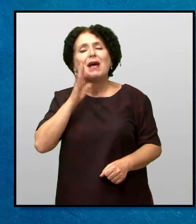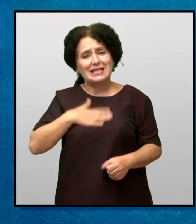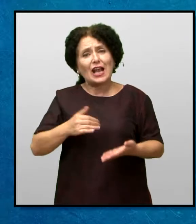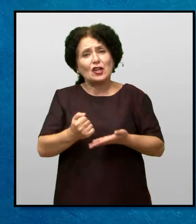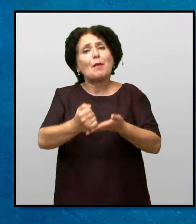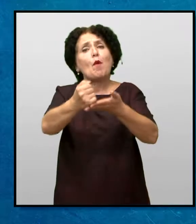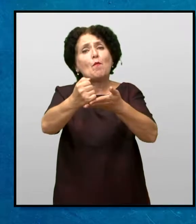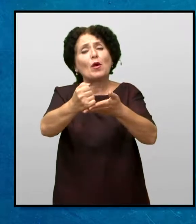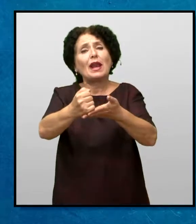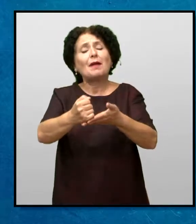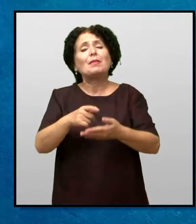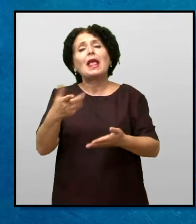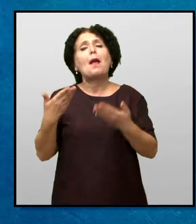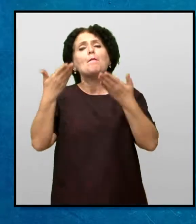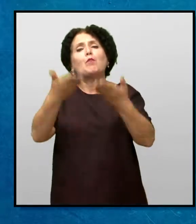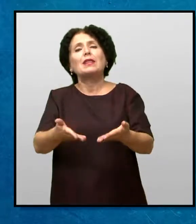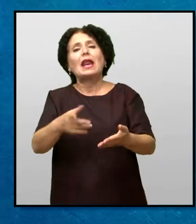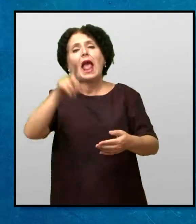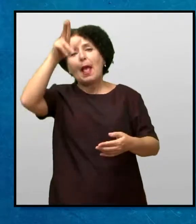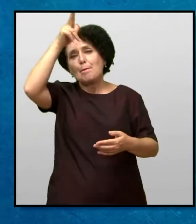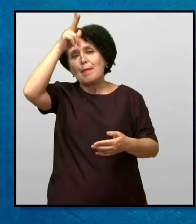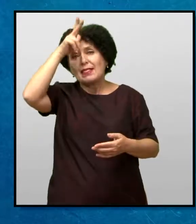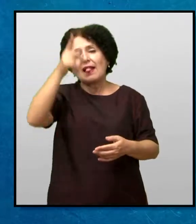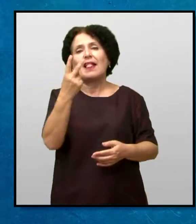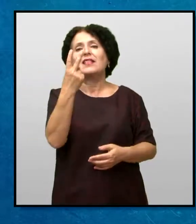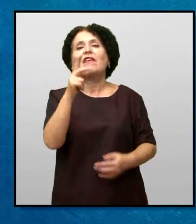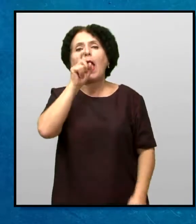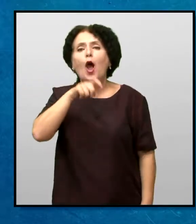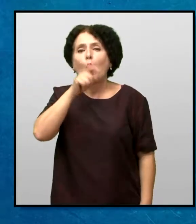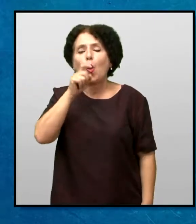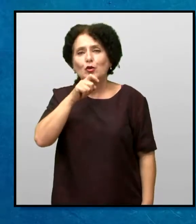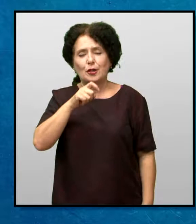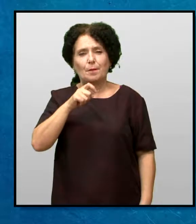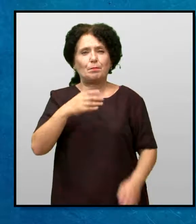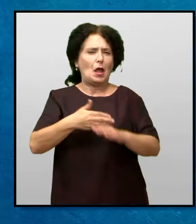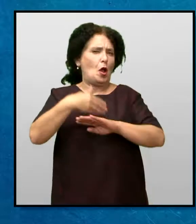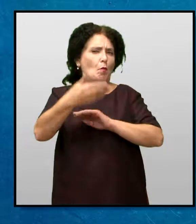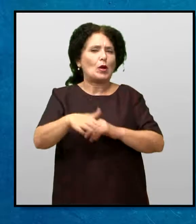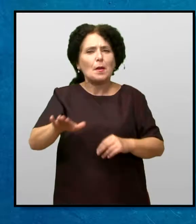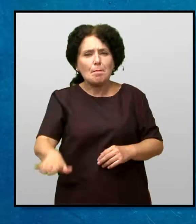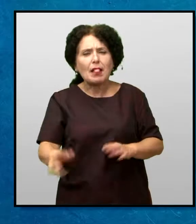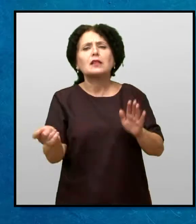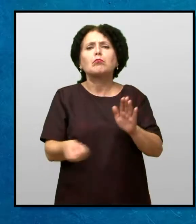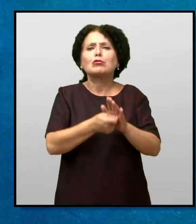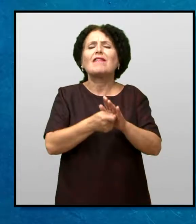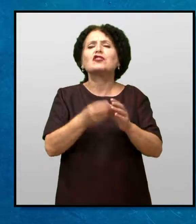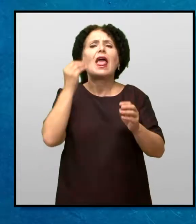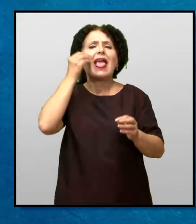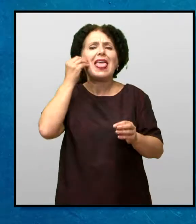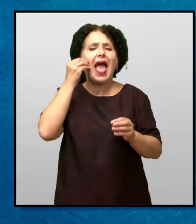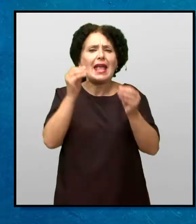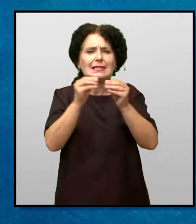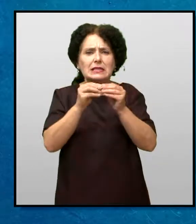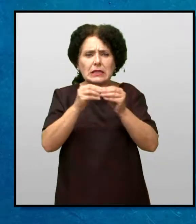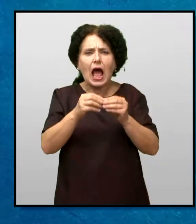да ја помогне на Мери Па затоа ја подари петел и две кокошки Подоц на Мери можеше да продава јајца